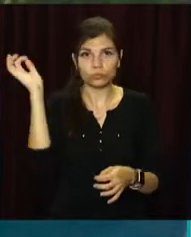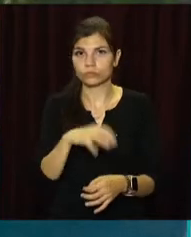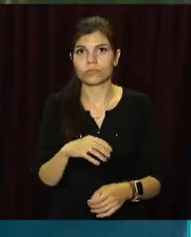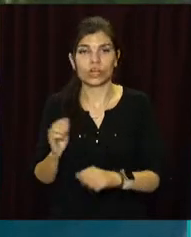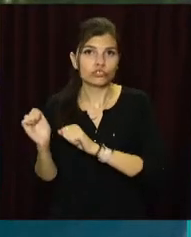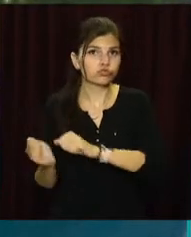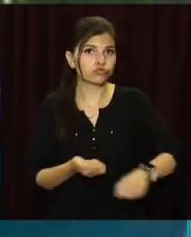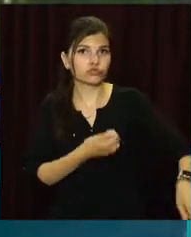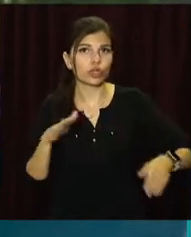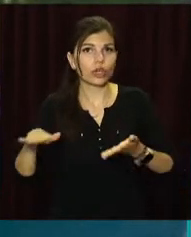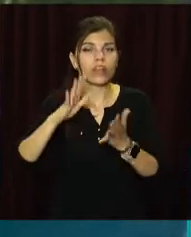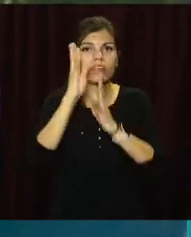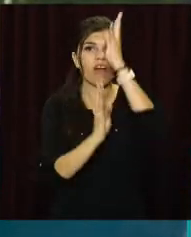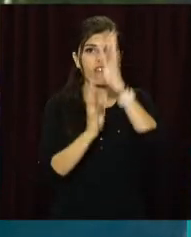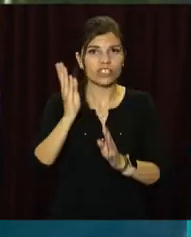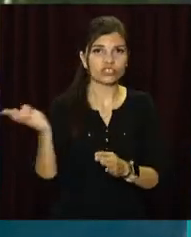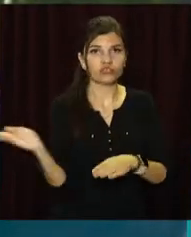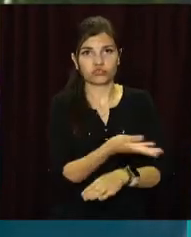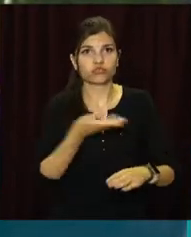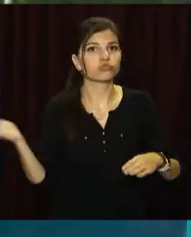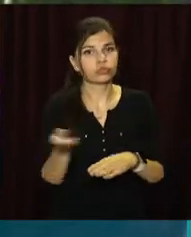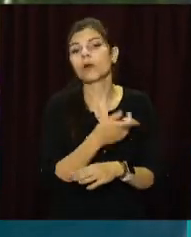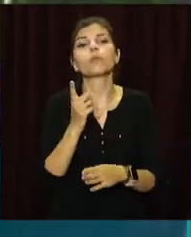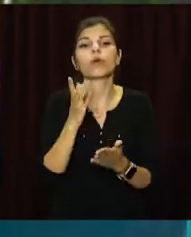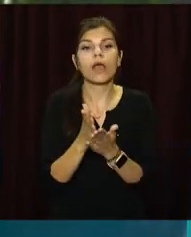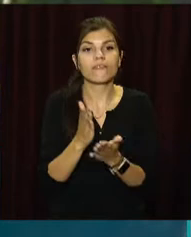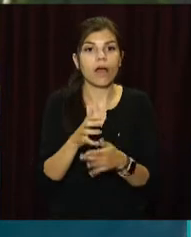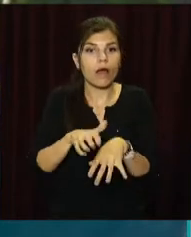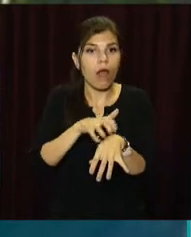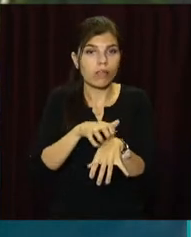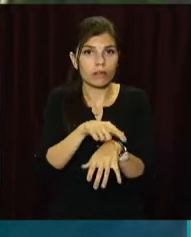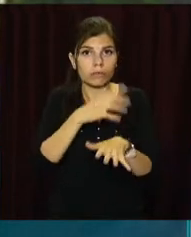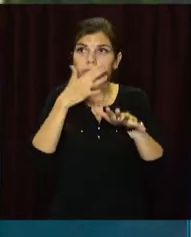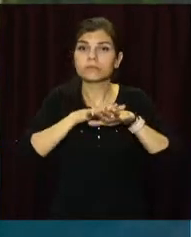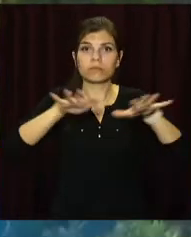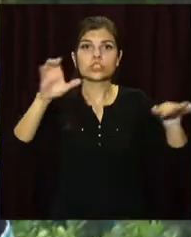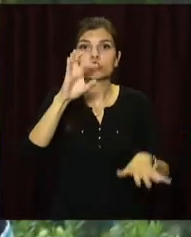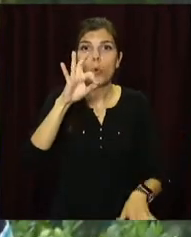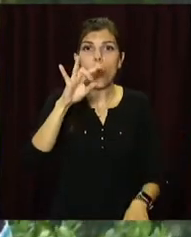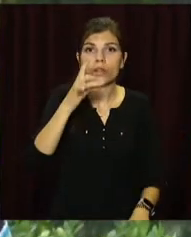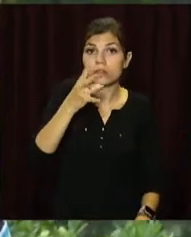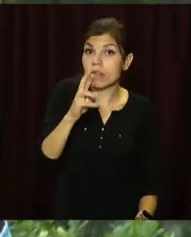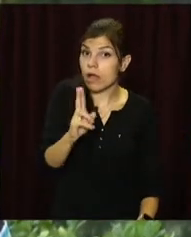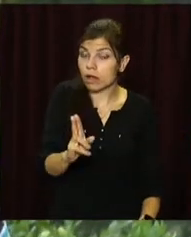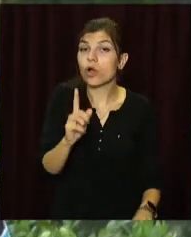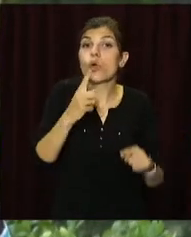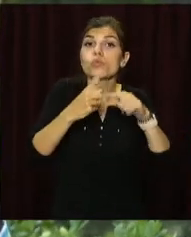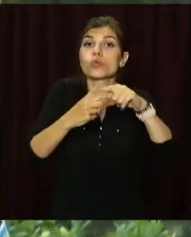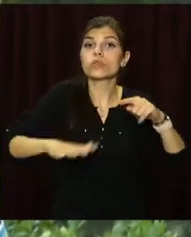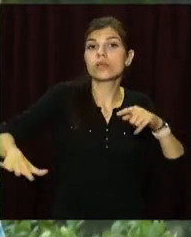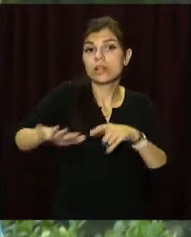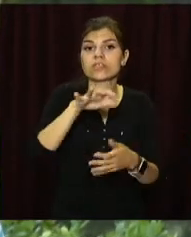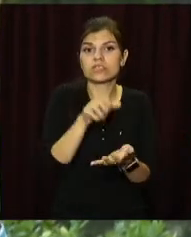покос трави, тому що є алергеном, це сорняк, плюс територія